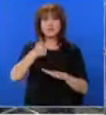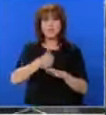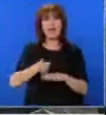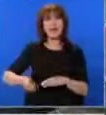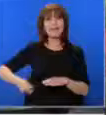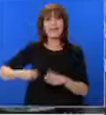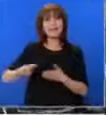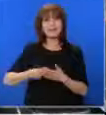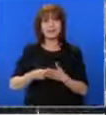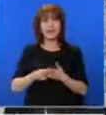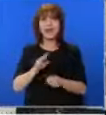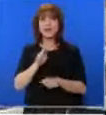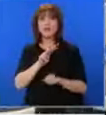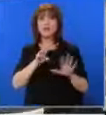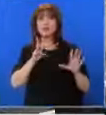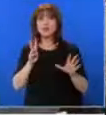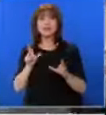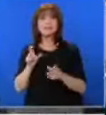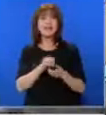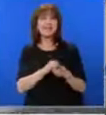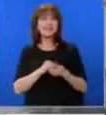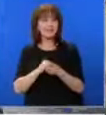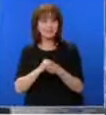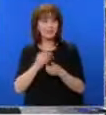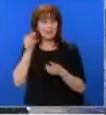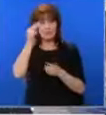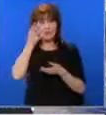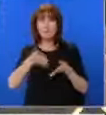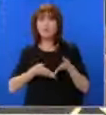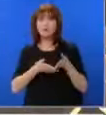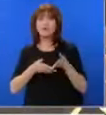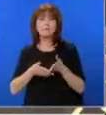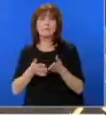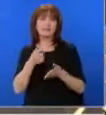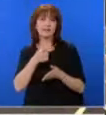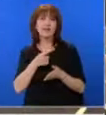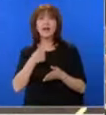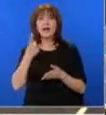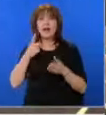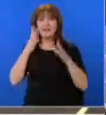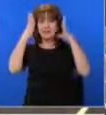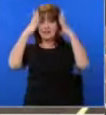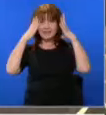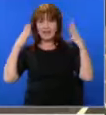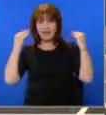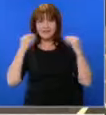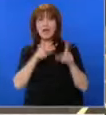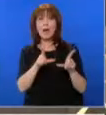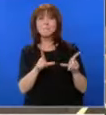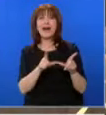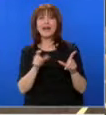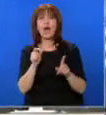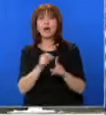генерален секретар. 28-те съюзници, сред които и България, подкрепят кандидатурата на нидерландския премьер в Оставка Марк Рюте,